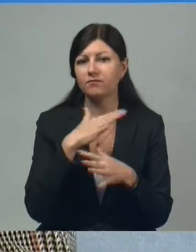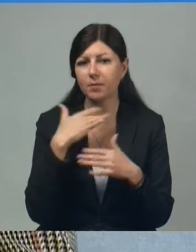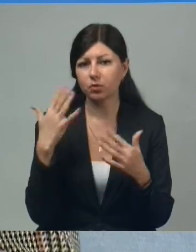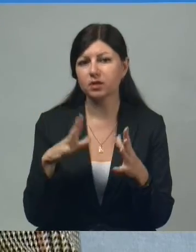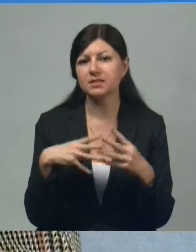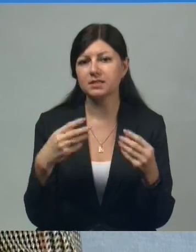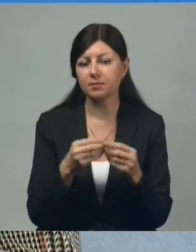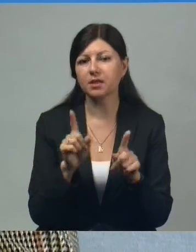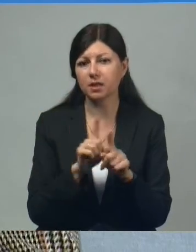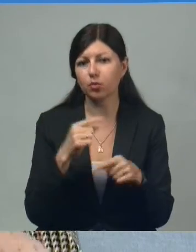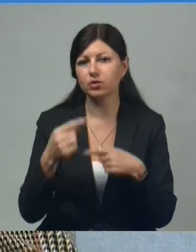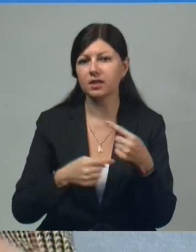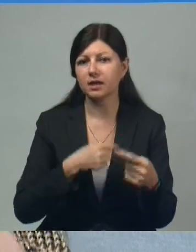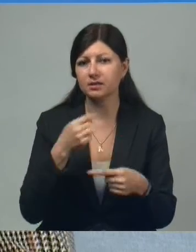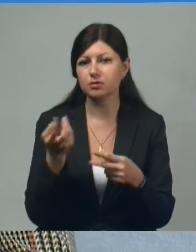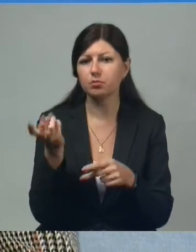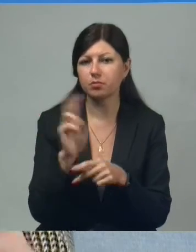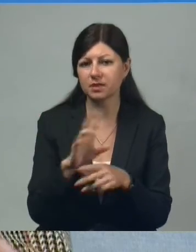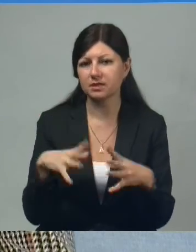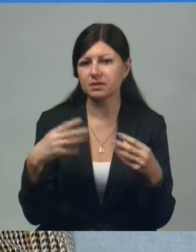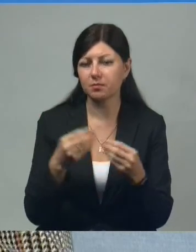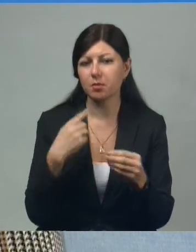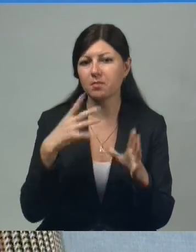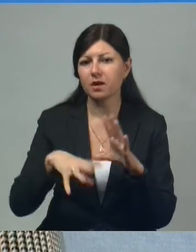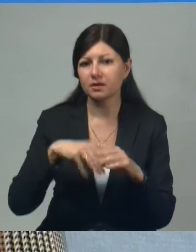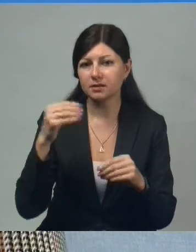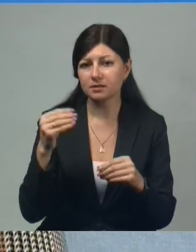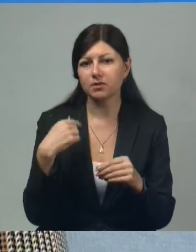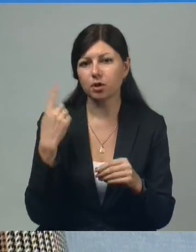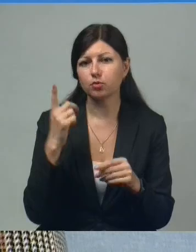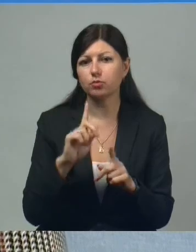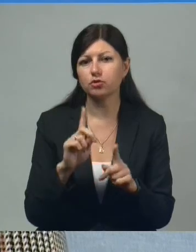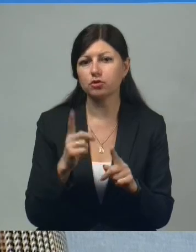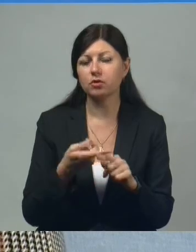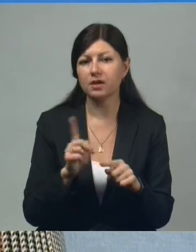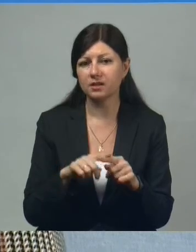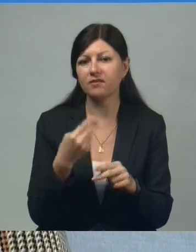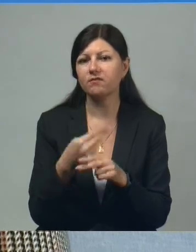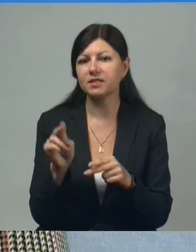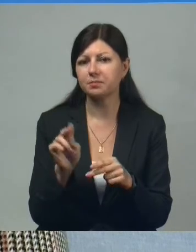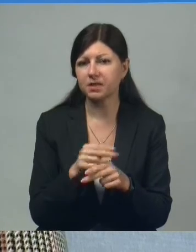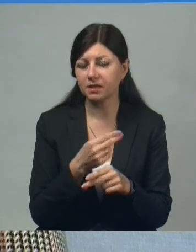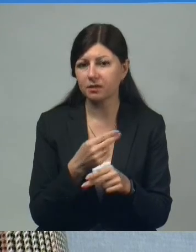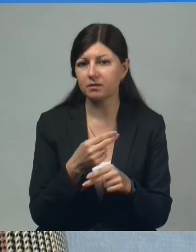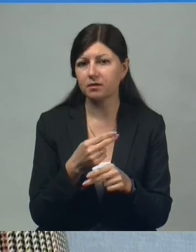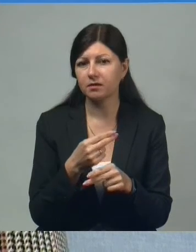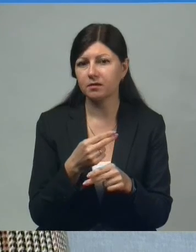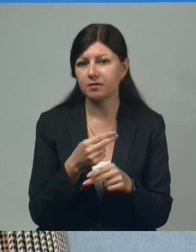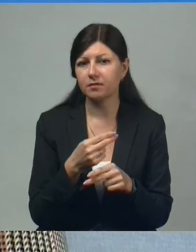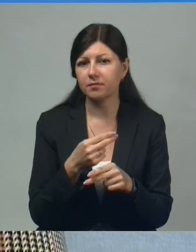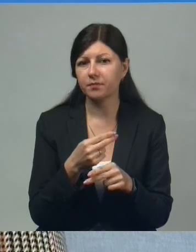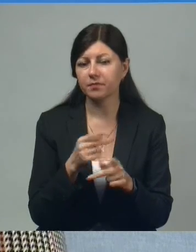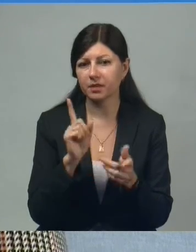семьях, да, вот такую традицию, прийти с семьей на выборы, проголосовать, и я думаю, что это воспитание абсолютно